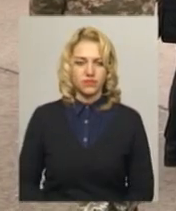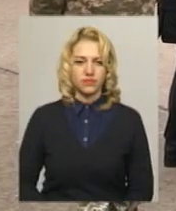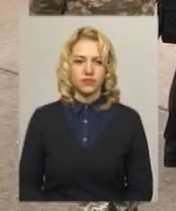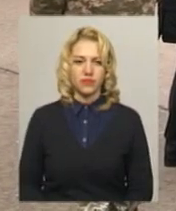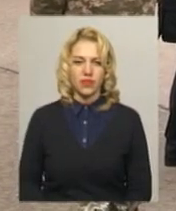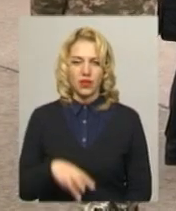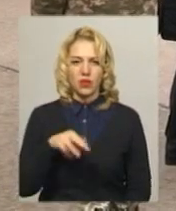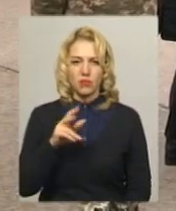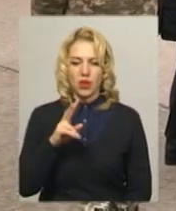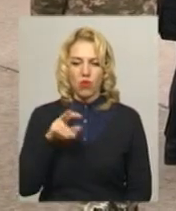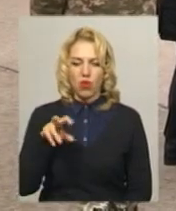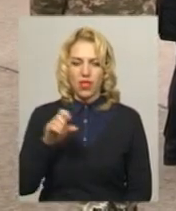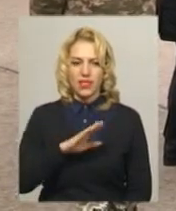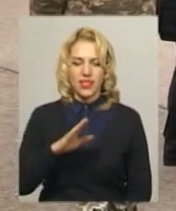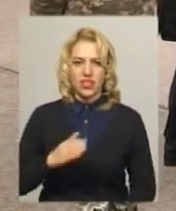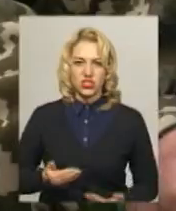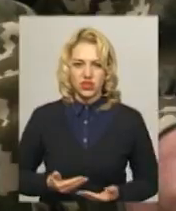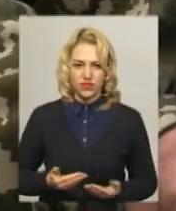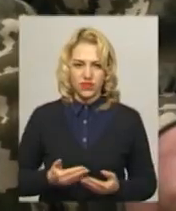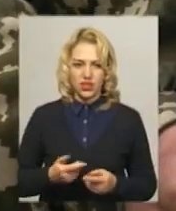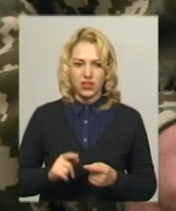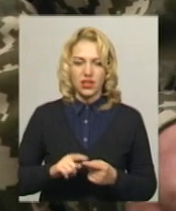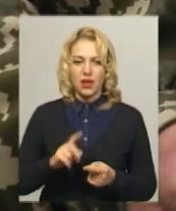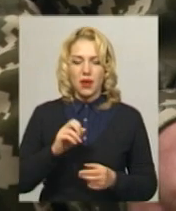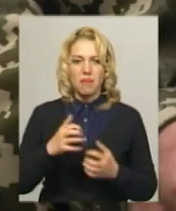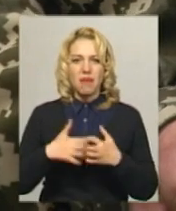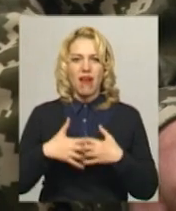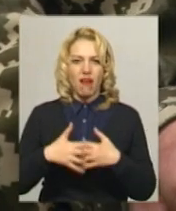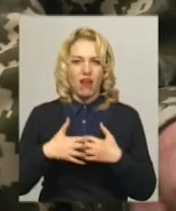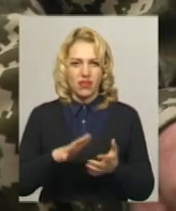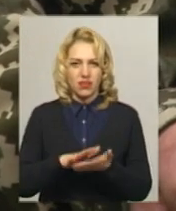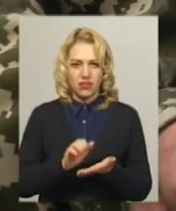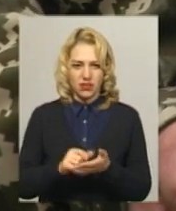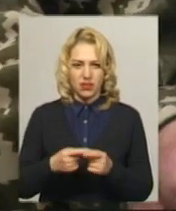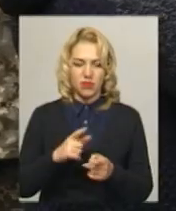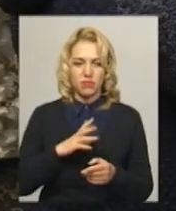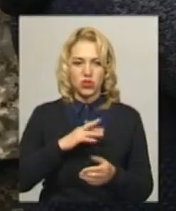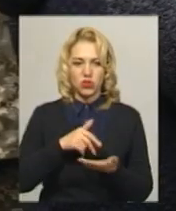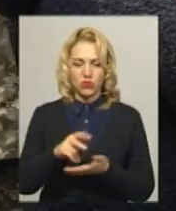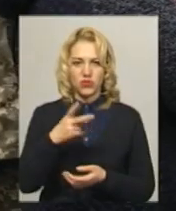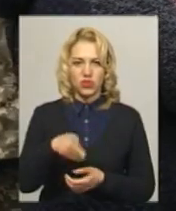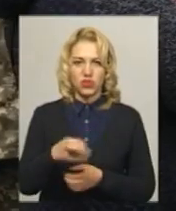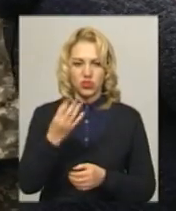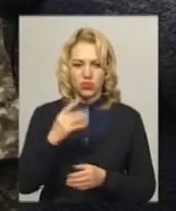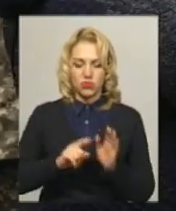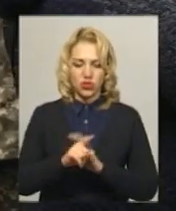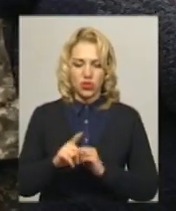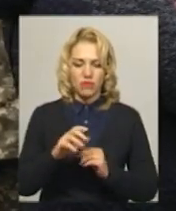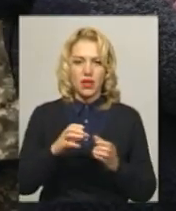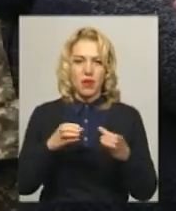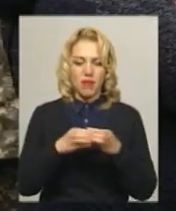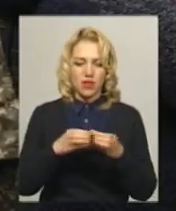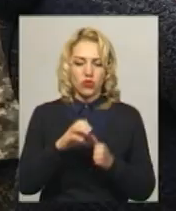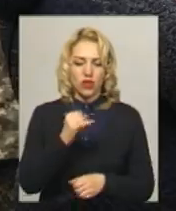Микола Неживий, якого побратими звали механік, на війну пішов добровольцем у 2014-му. Починав з батальйону «Айдар». За п'ять